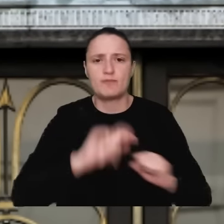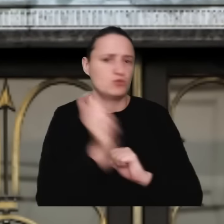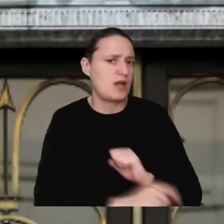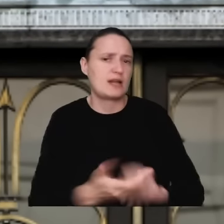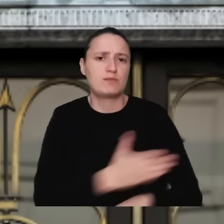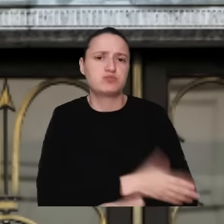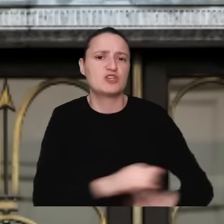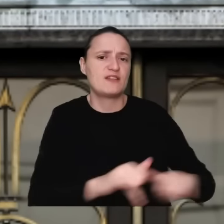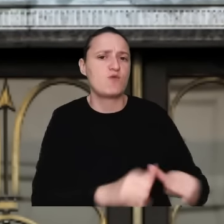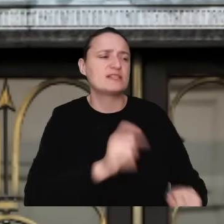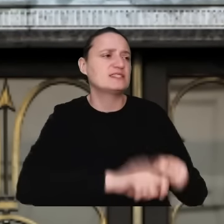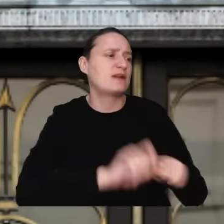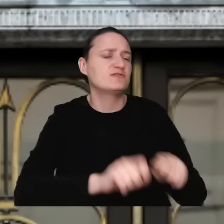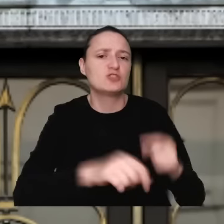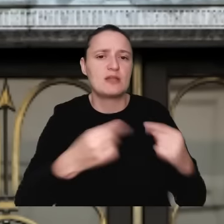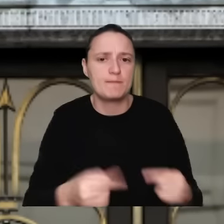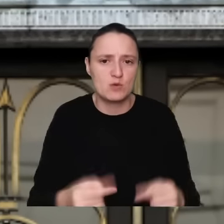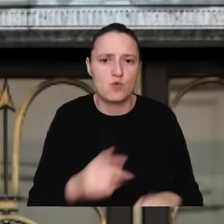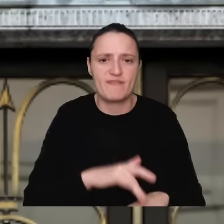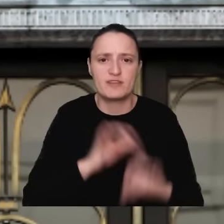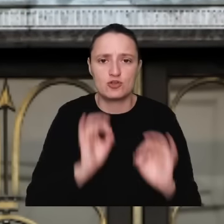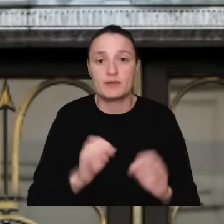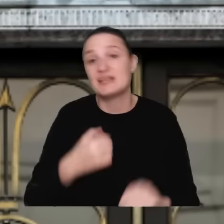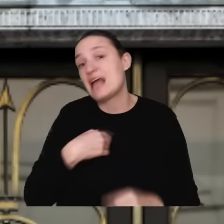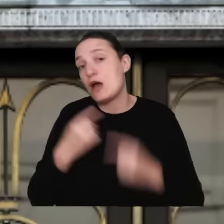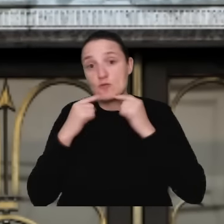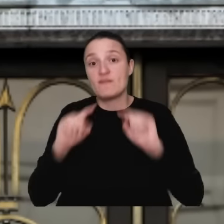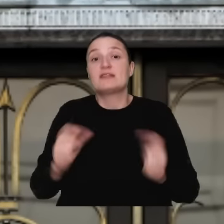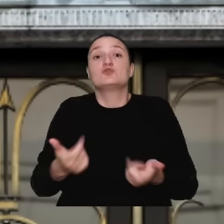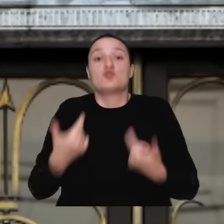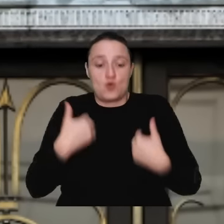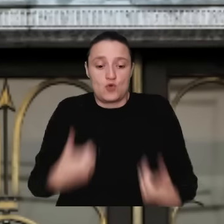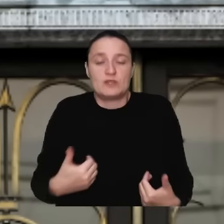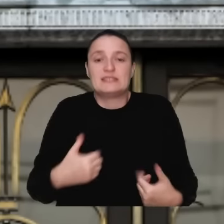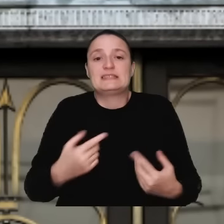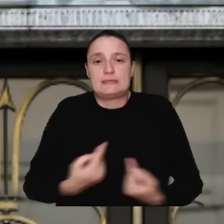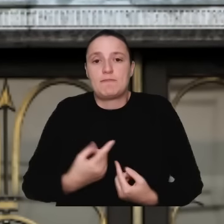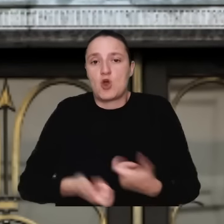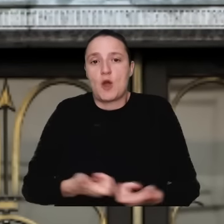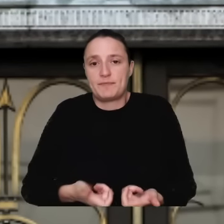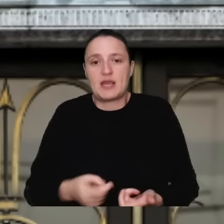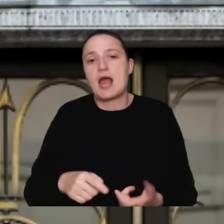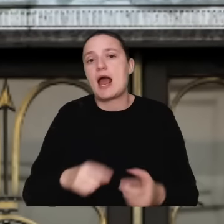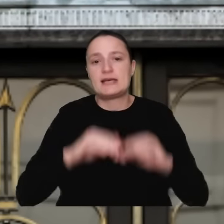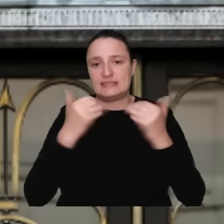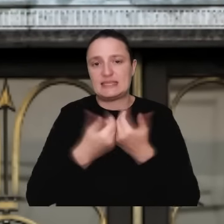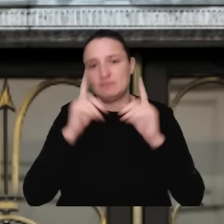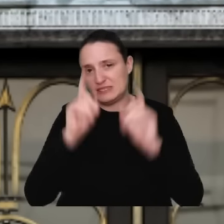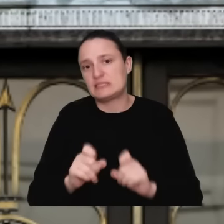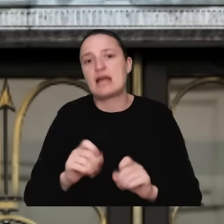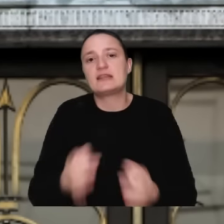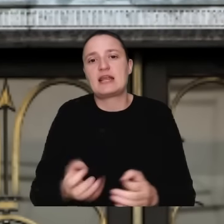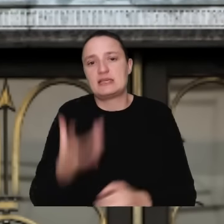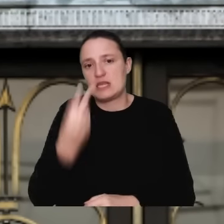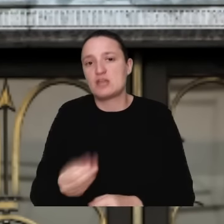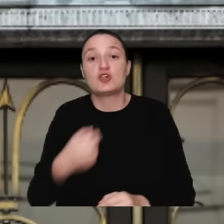skuteczne. Ja mogę odpowiadać tylko za to, co sam robię, a jestem w polskim Sejmie od tej jesieni i na pewno w ramach tego